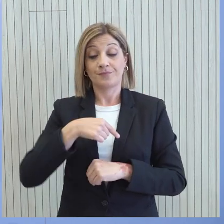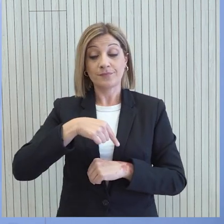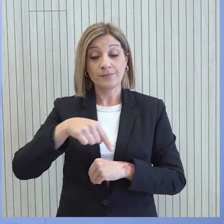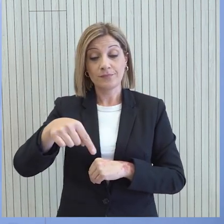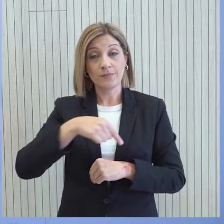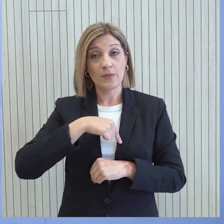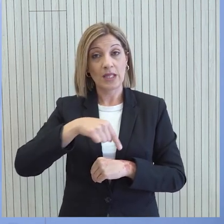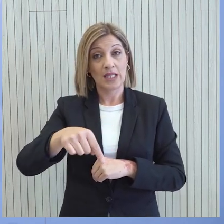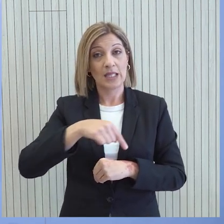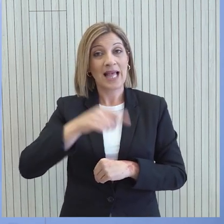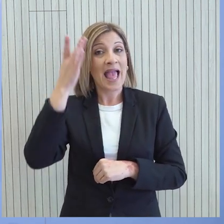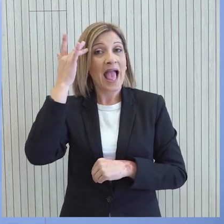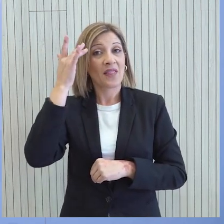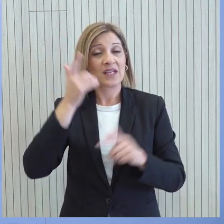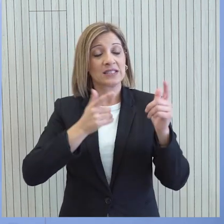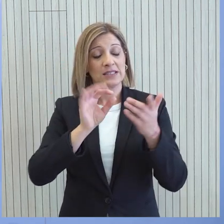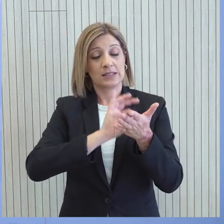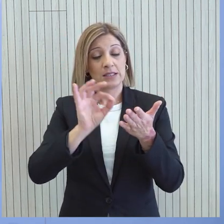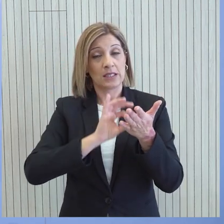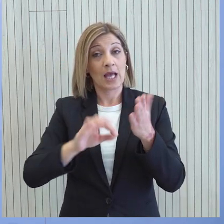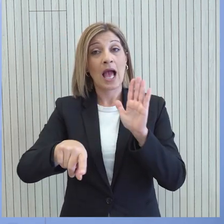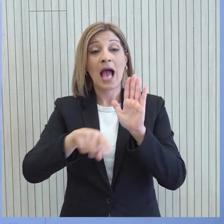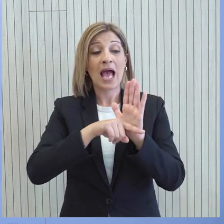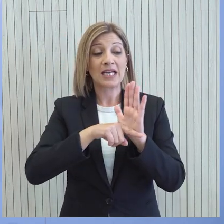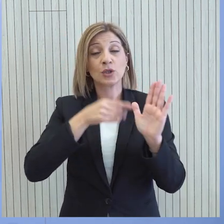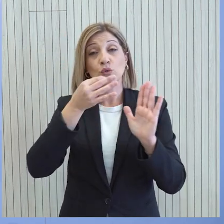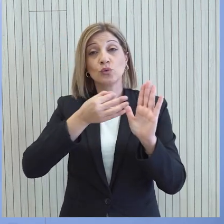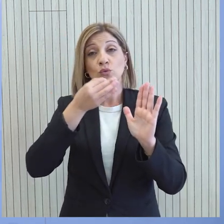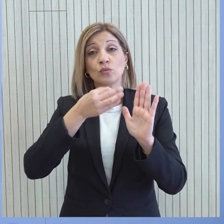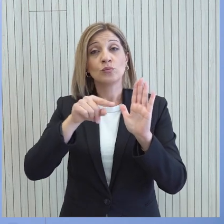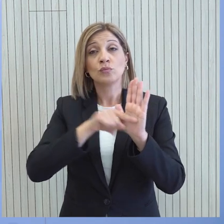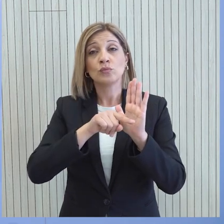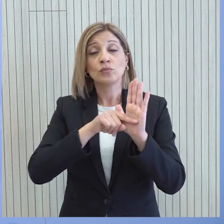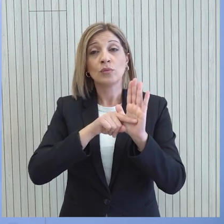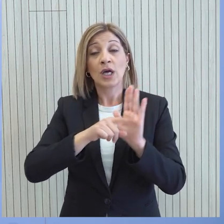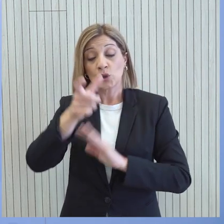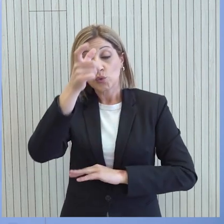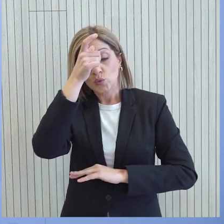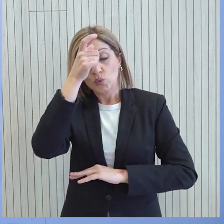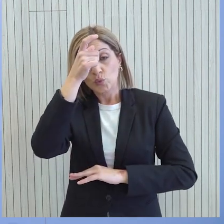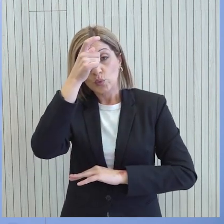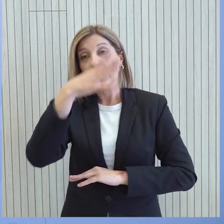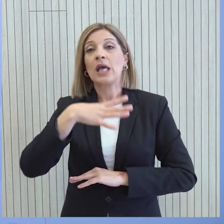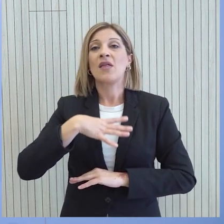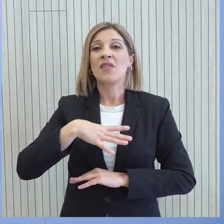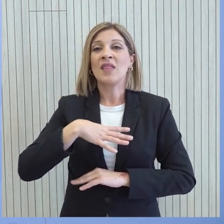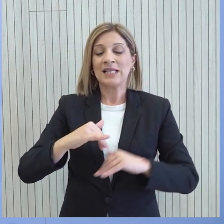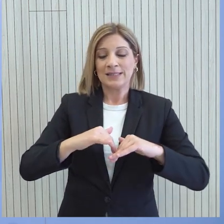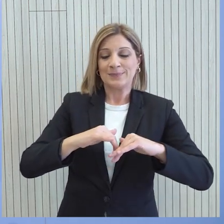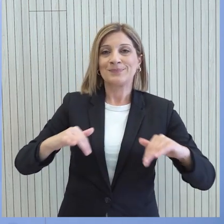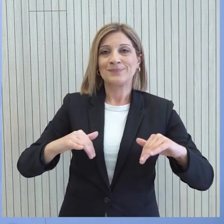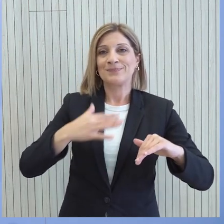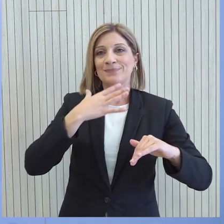αυτού του πλαισίου η έκθεση περιλαμβάνει αρνητική αναφορά ως προς τις προσπάθειες της Τουρκίας για προώθηση της αποσχεστικής